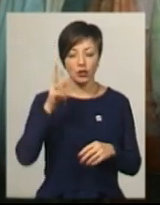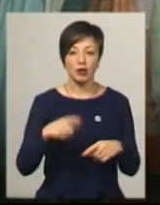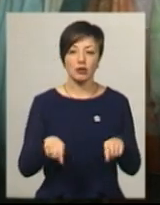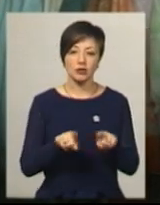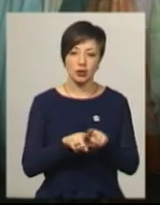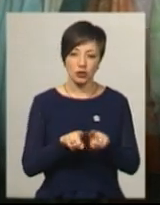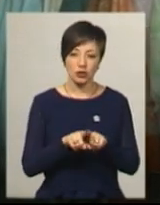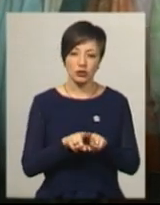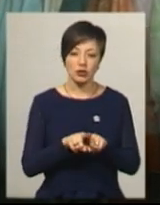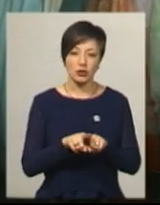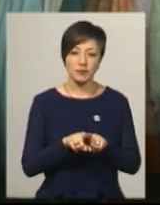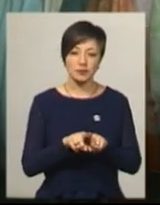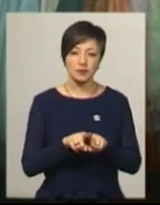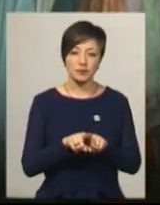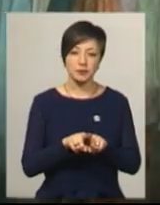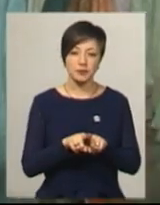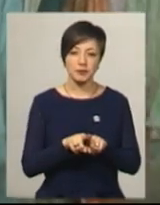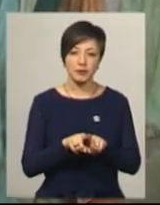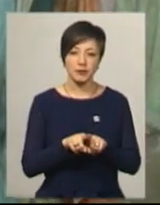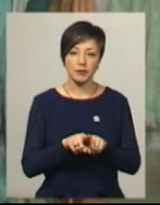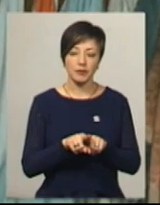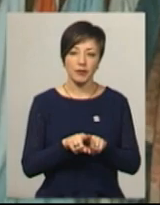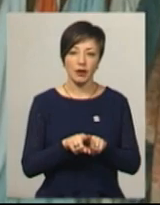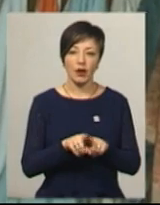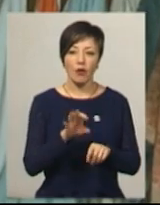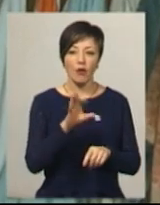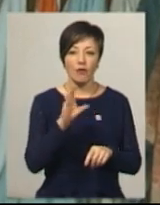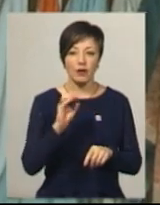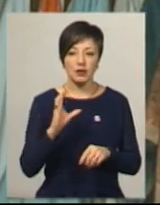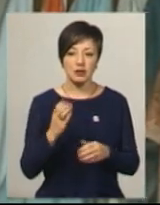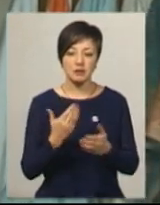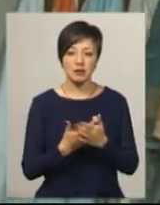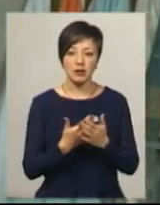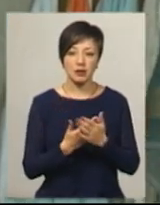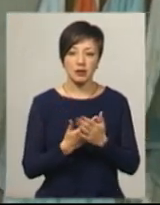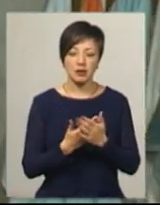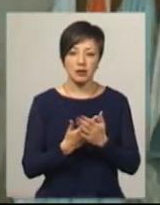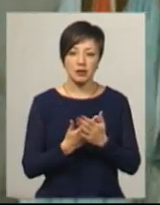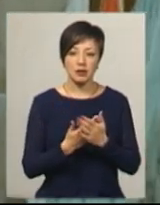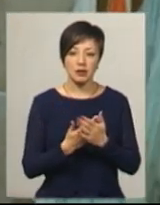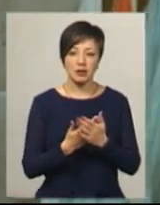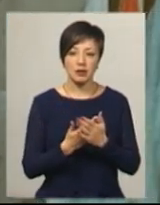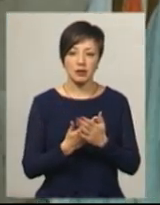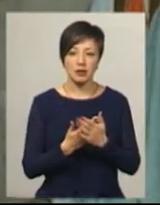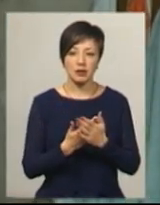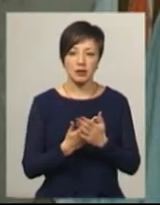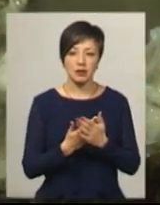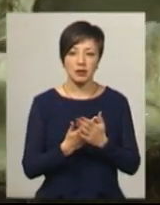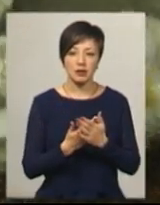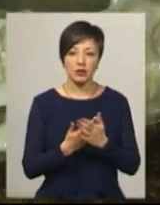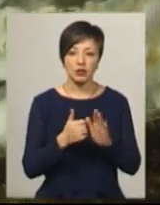потім овсянка, десь кілограм до